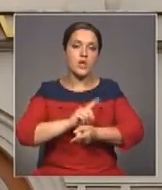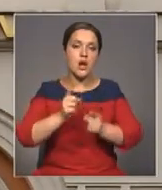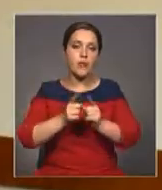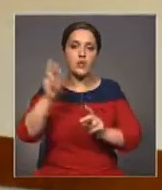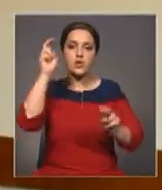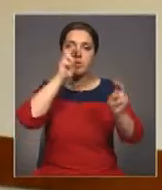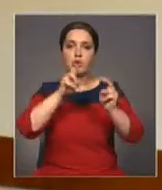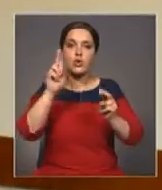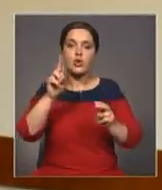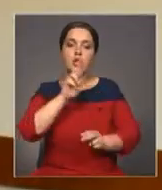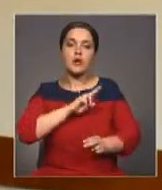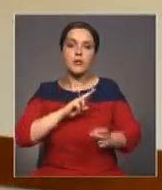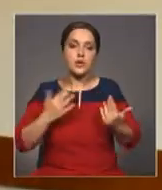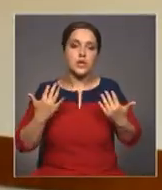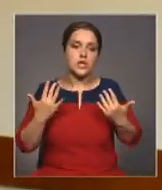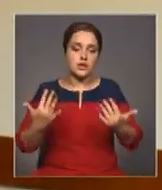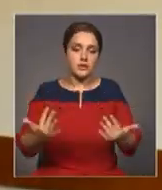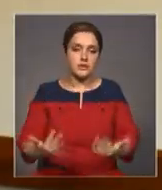сотрудников.